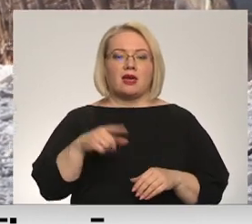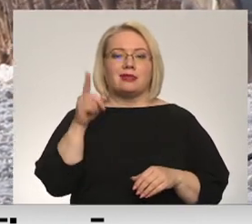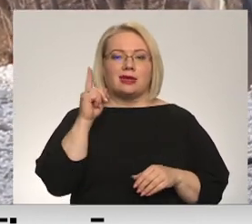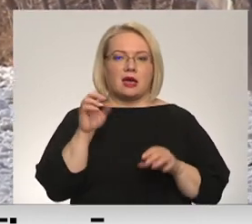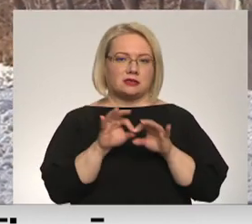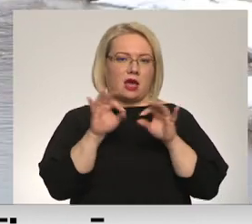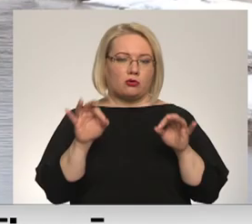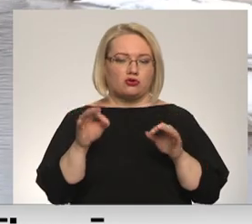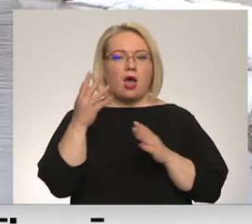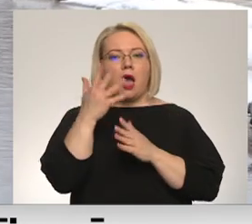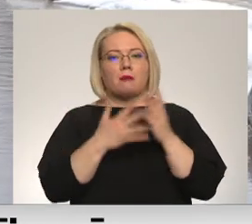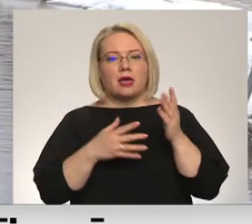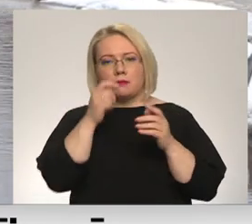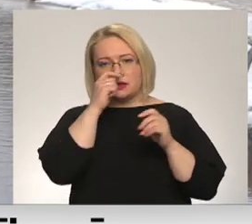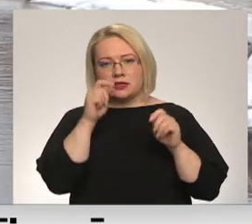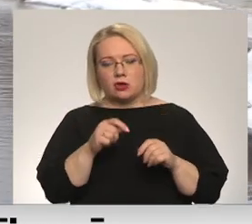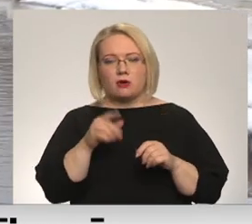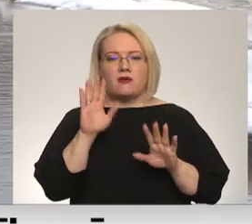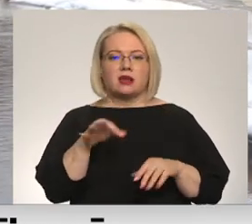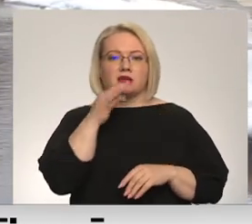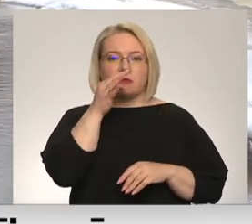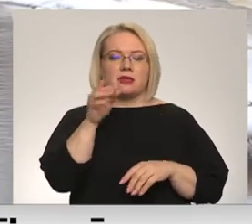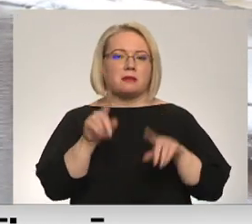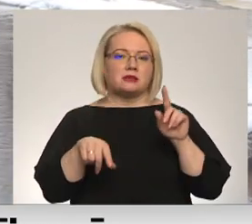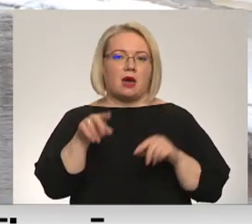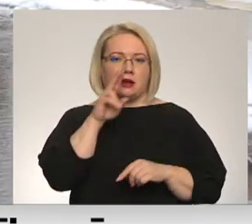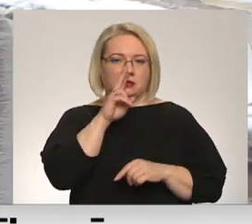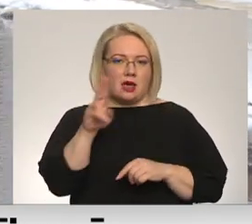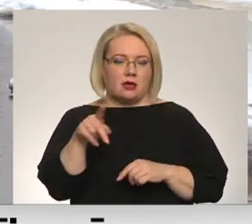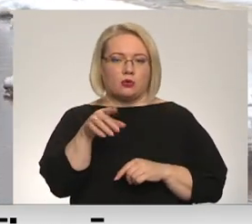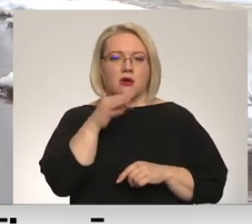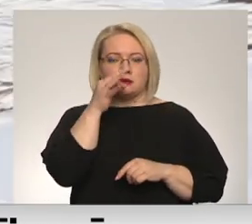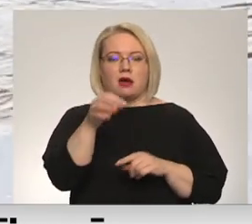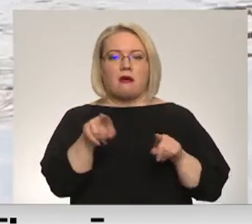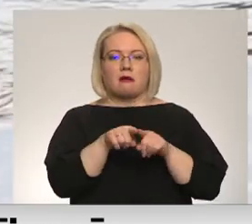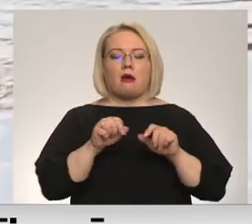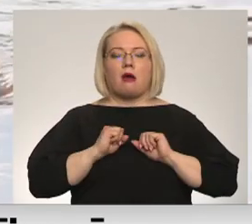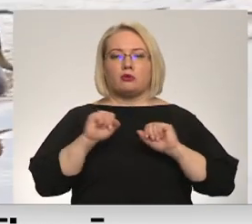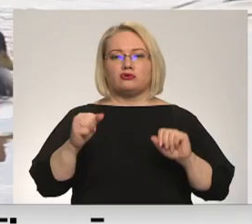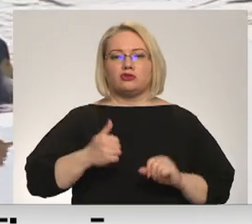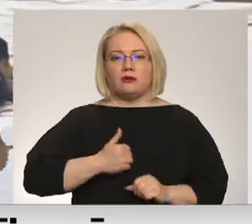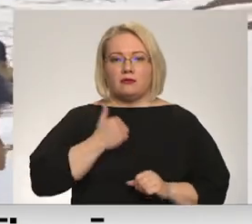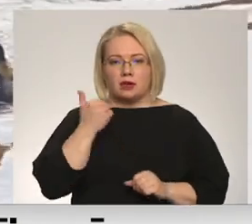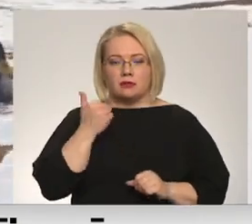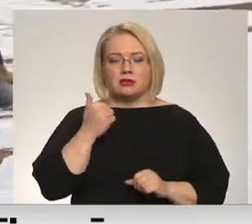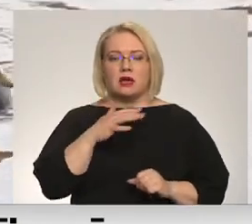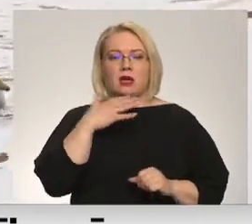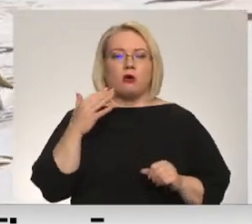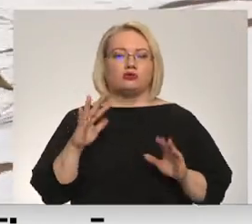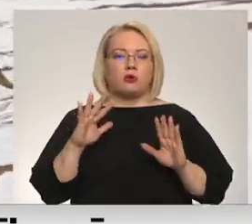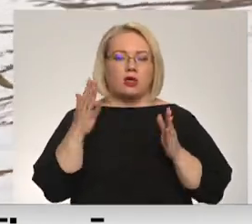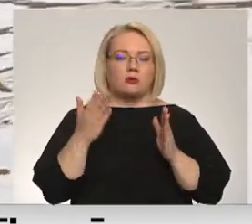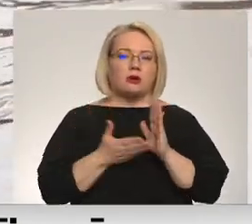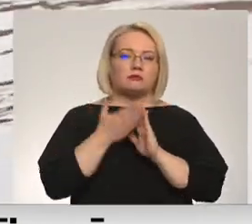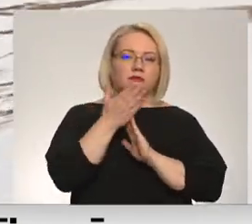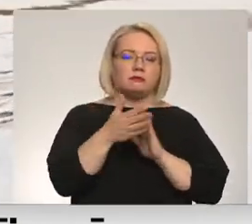un aplies par zaudējumiem būs lēšams vien pēc pāris nedēļām. Torei tevi apliecin ar jūzrunātās apdrošināšanas kompānijas. Vairumā gadījuma iesniegumu par